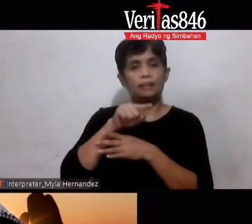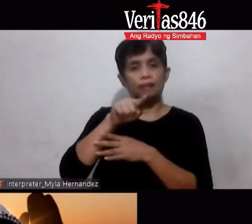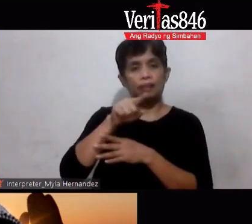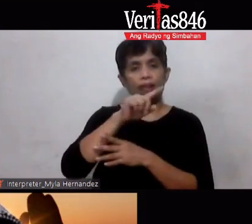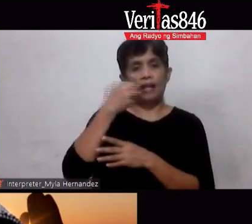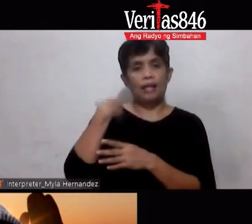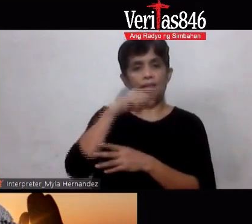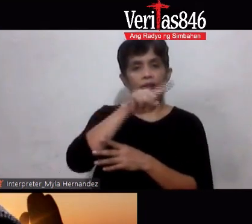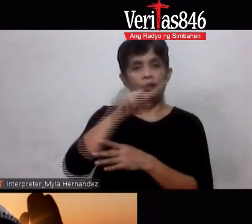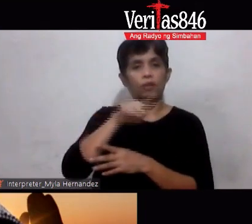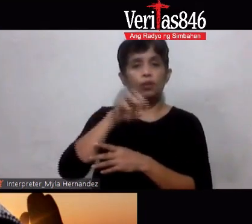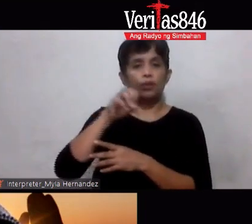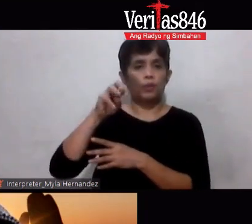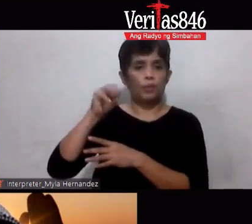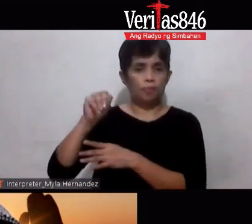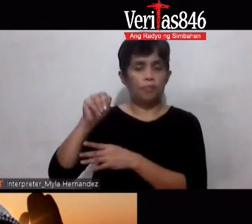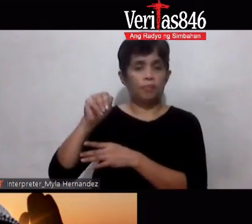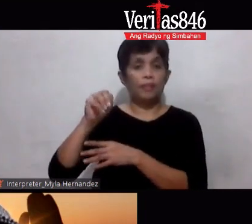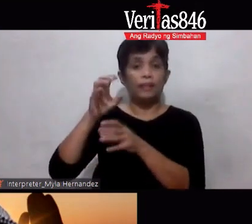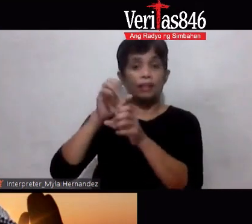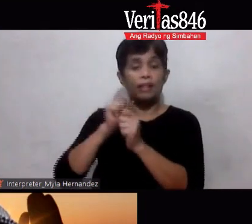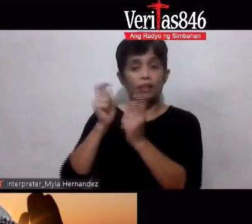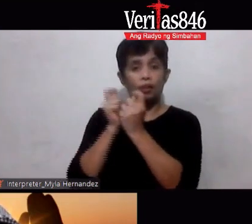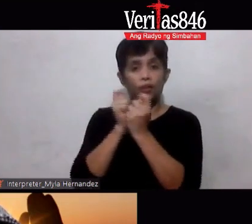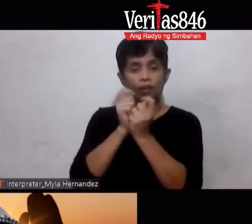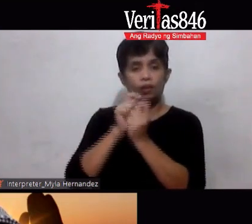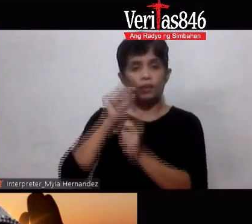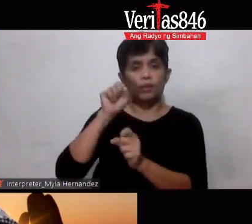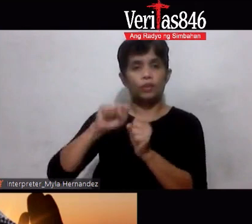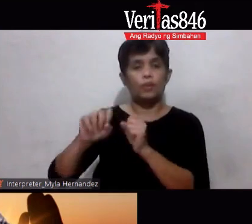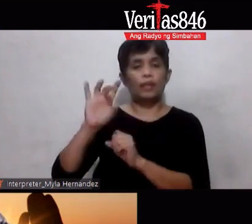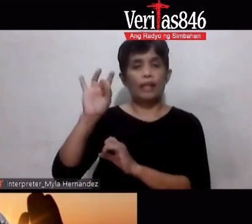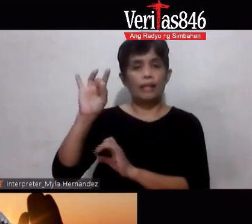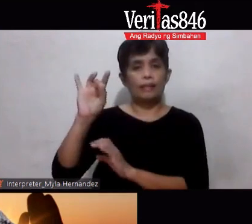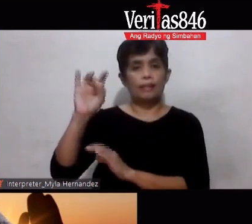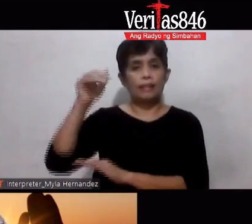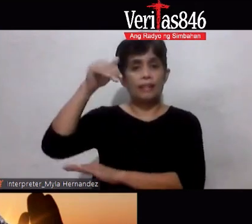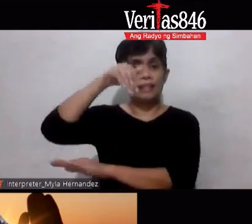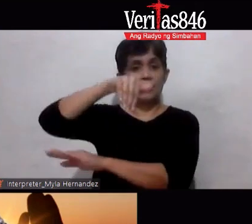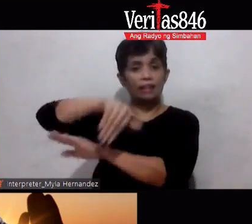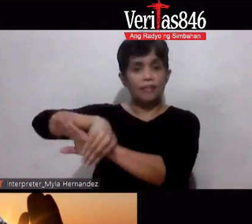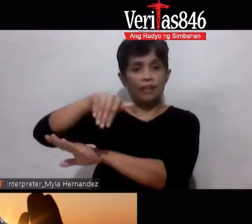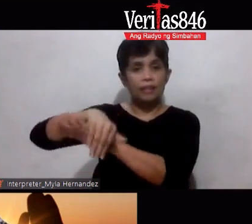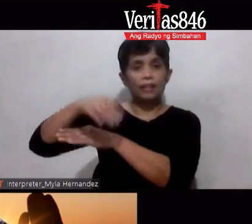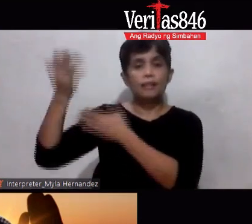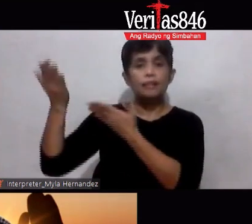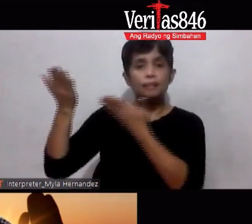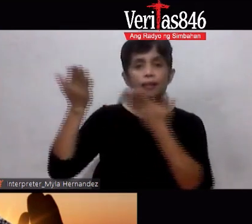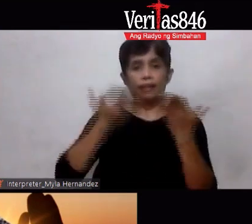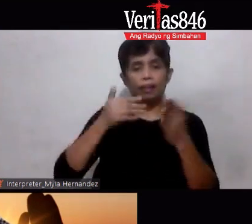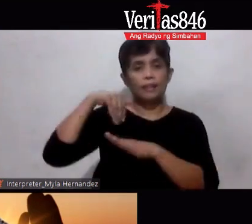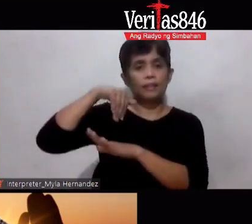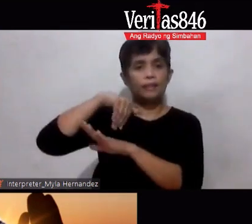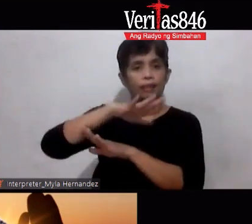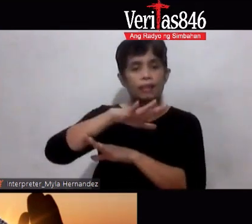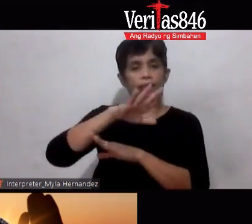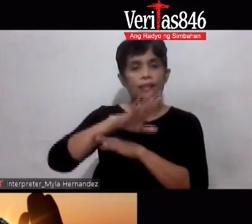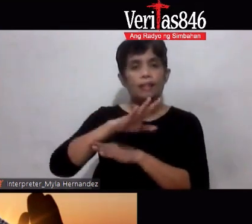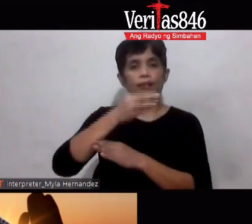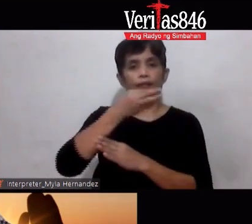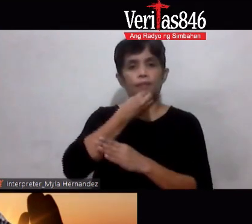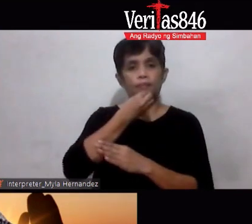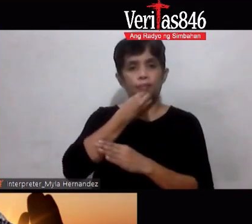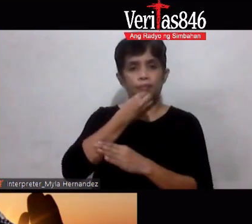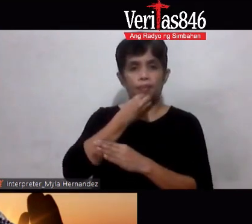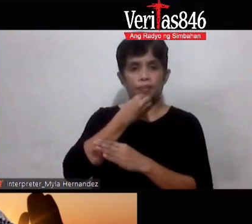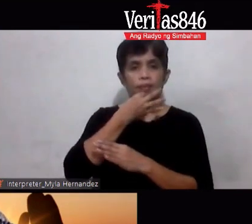magzo-zoom get together So alas-ocho ng gabi nagpadala ng pagkain sa bahay Alam mo naman Brother Eng alas